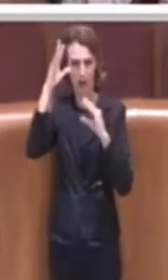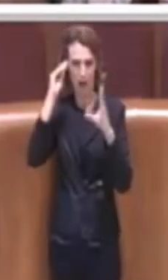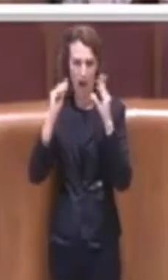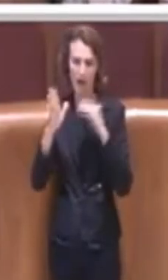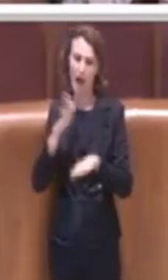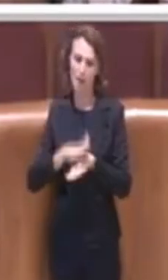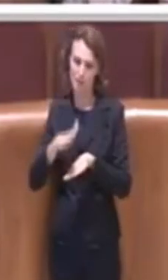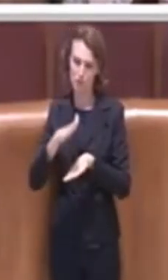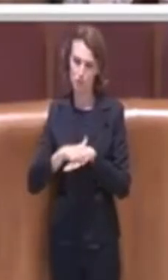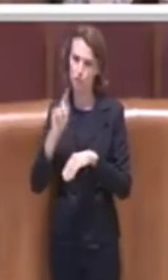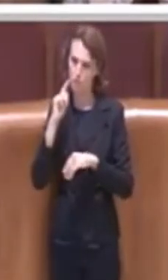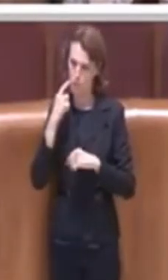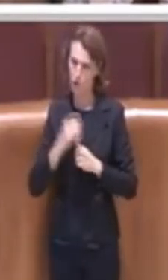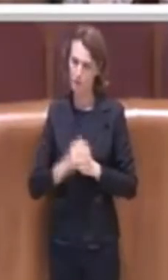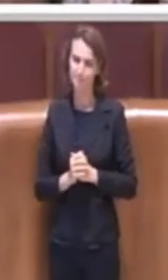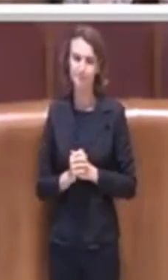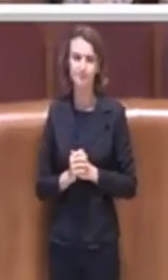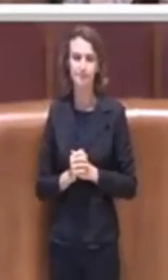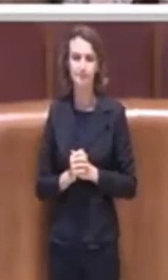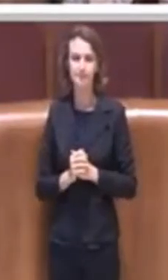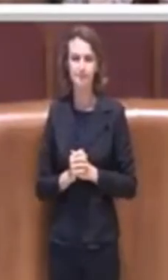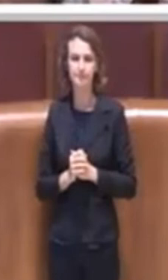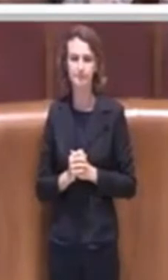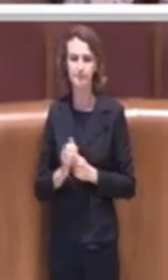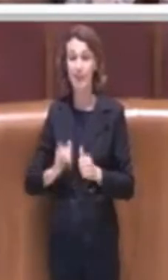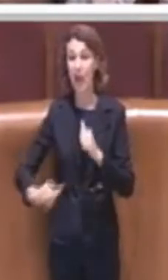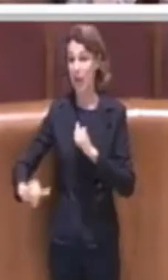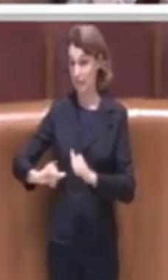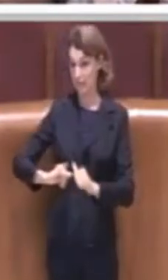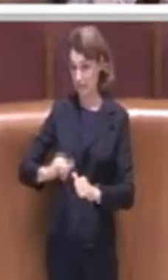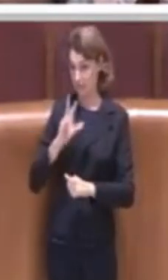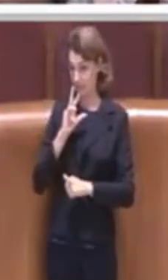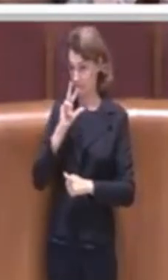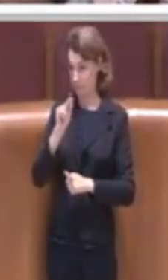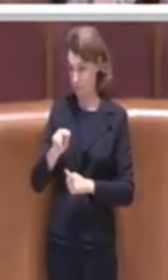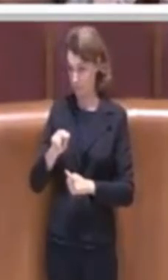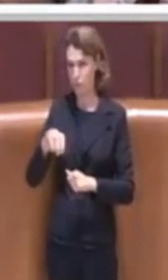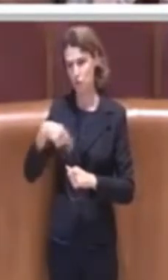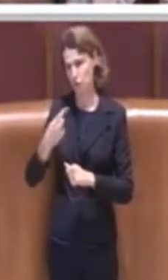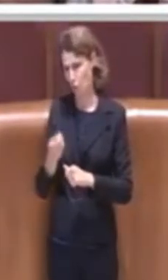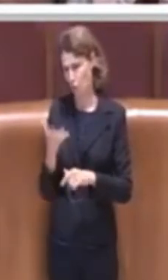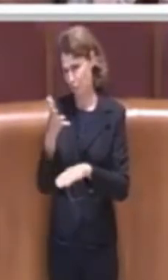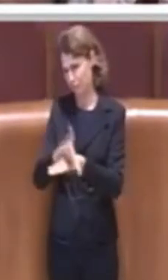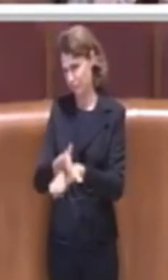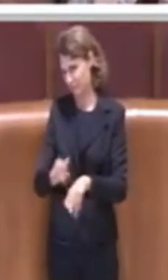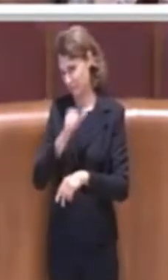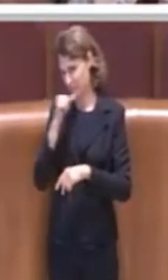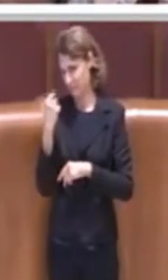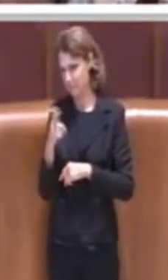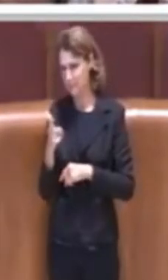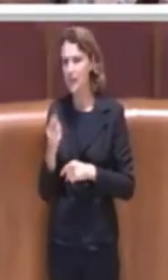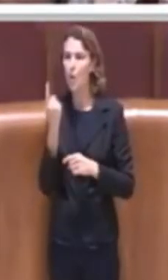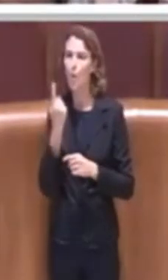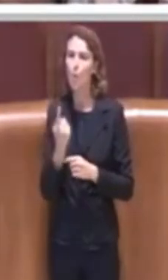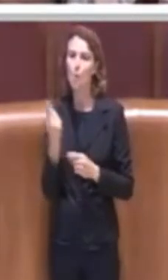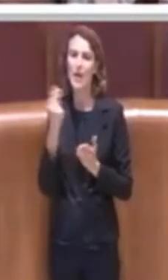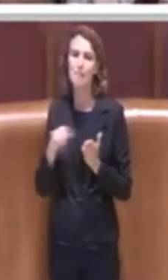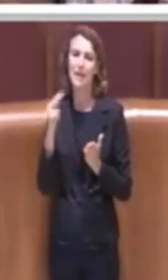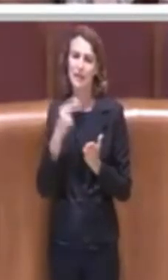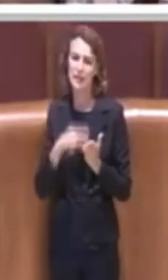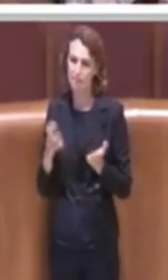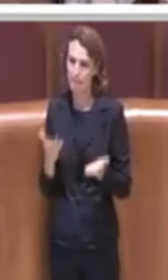Anticipo per non intervenire successivamente che ho depositato un emendamento che